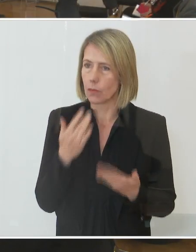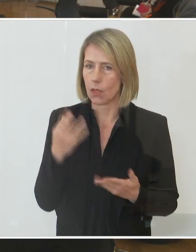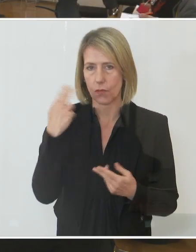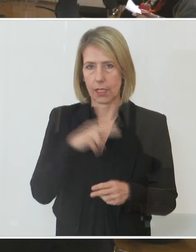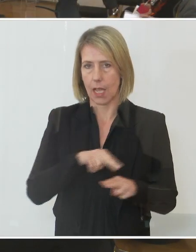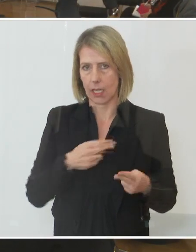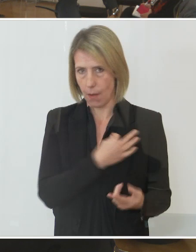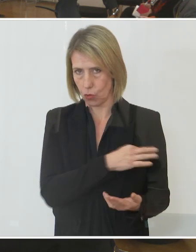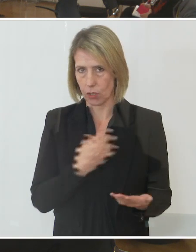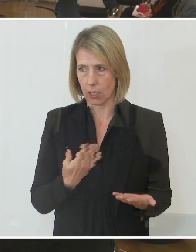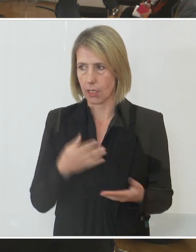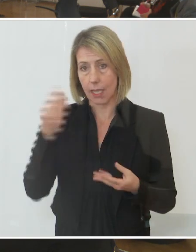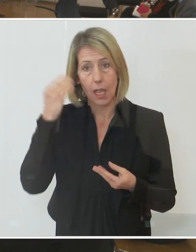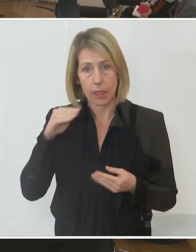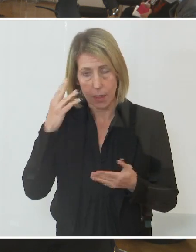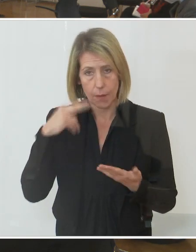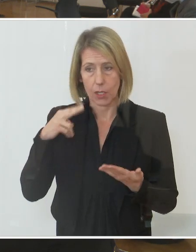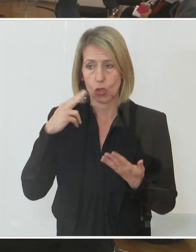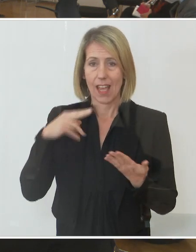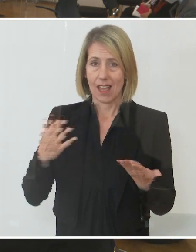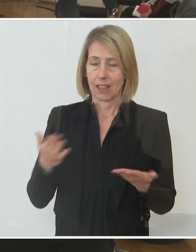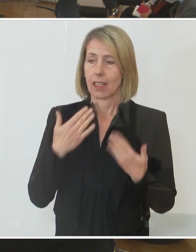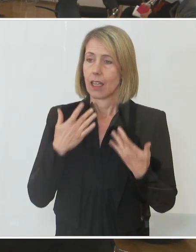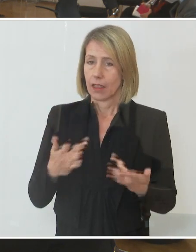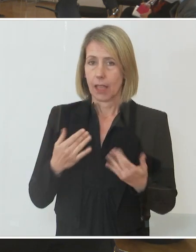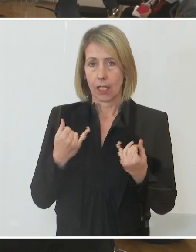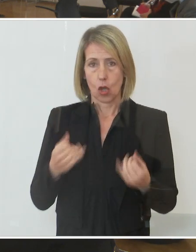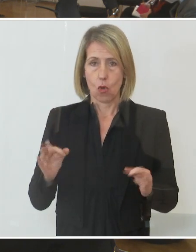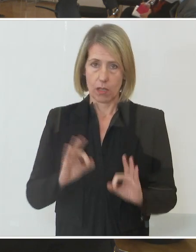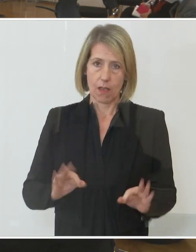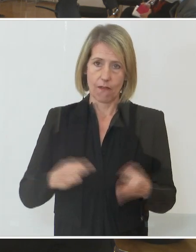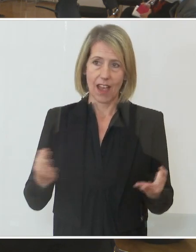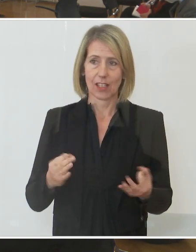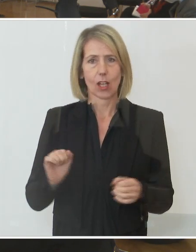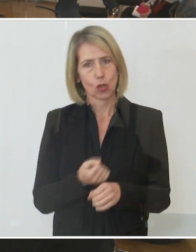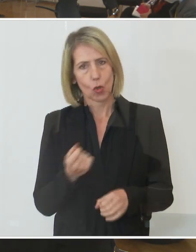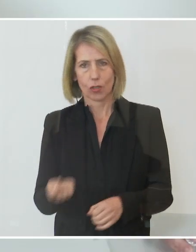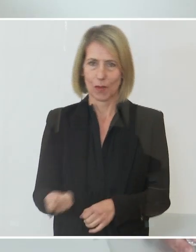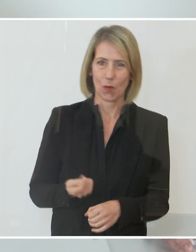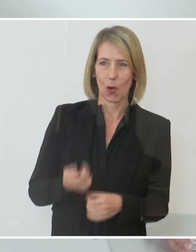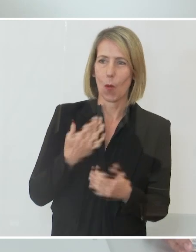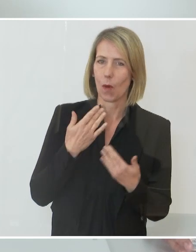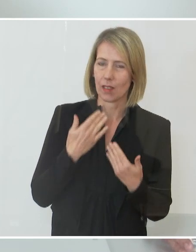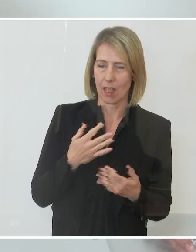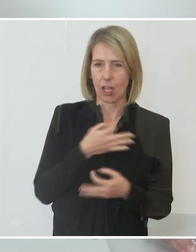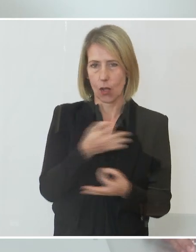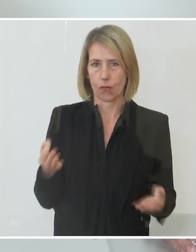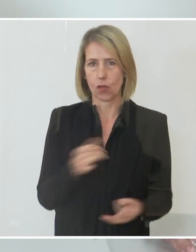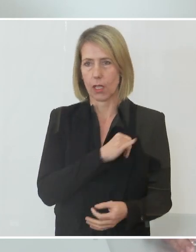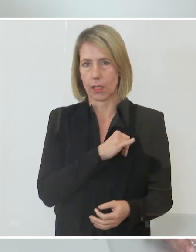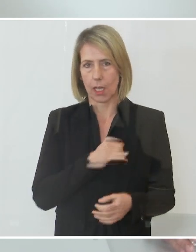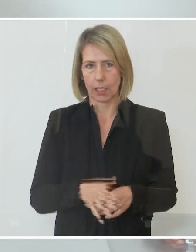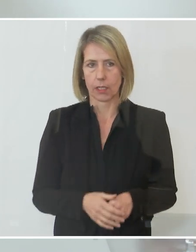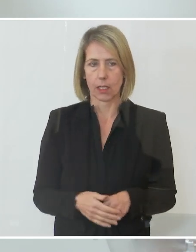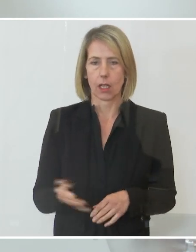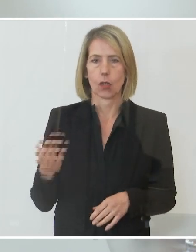und Herren, danke für Ihr Kommen, auch am Feiertag und Ihr Interesse. Wir haben vor zweieinhalb Wochen